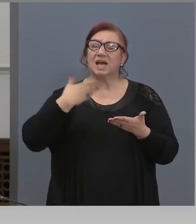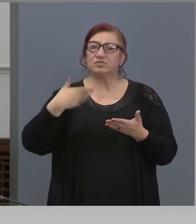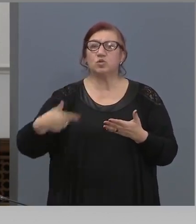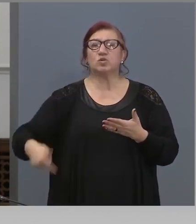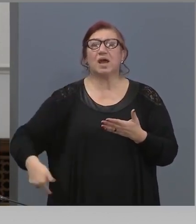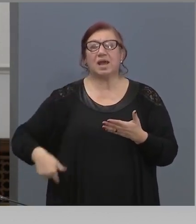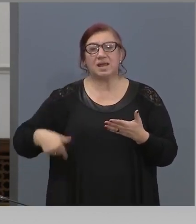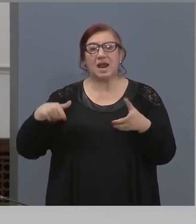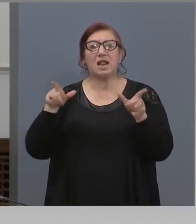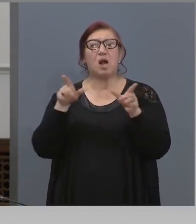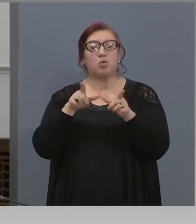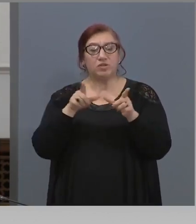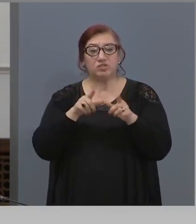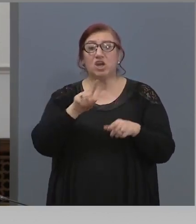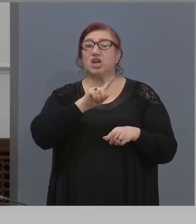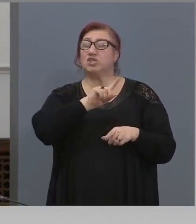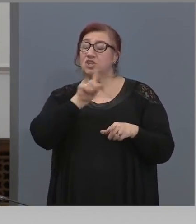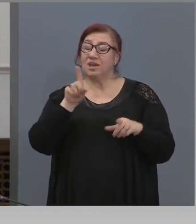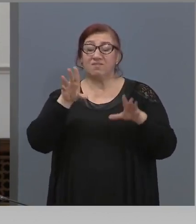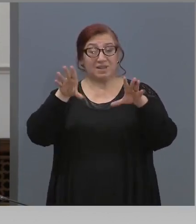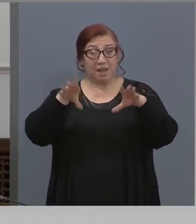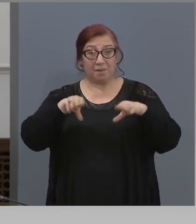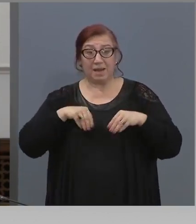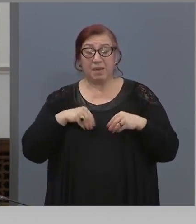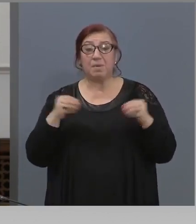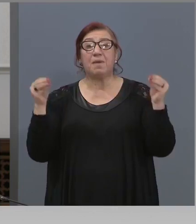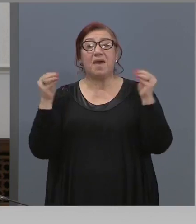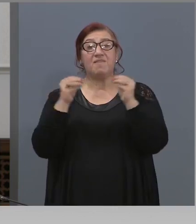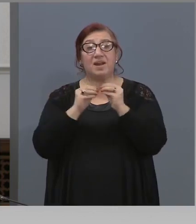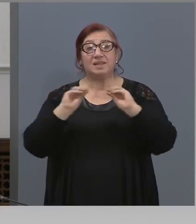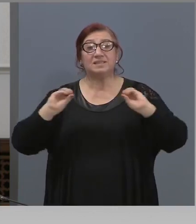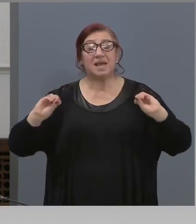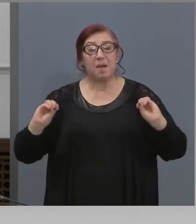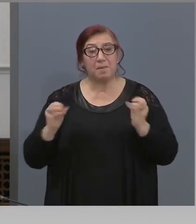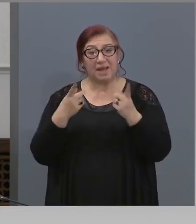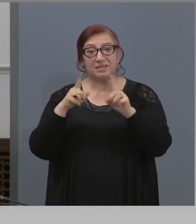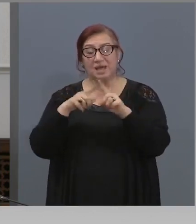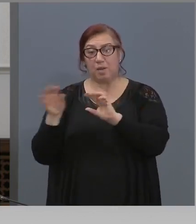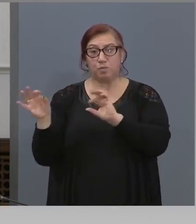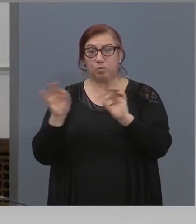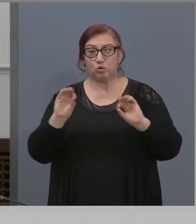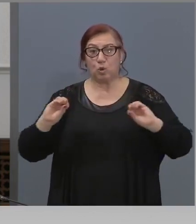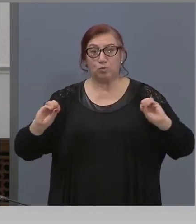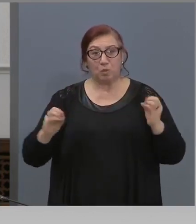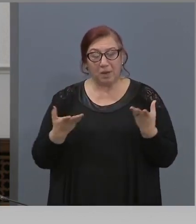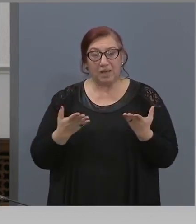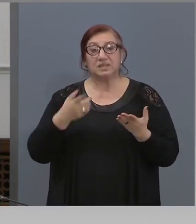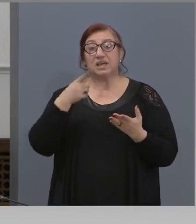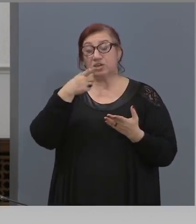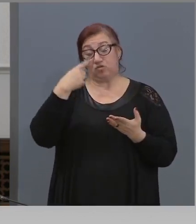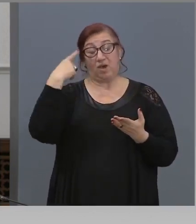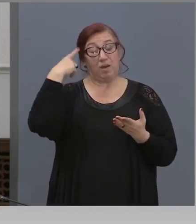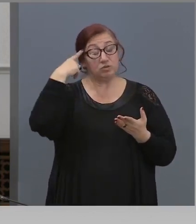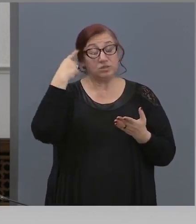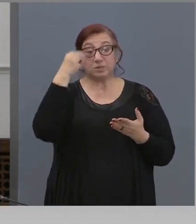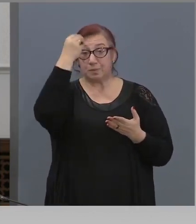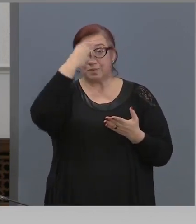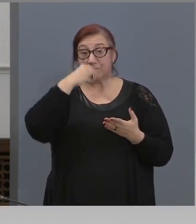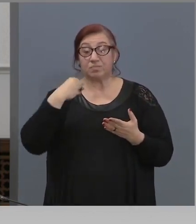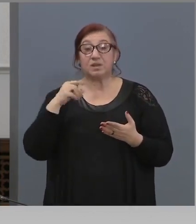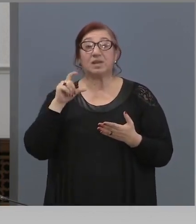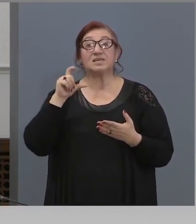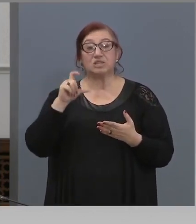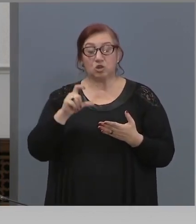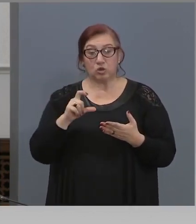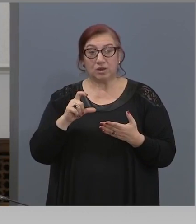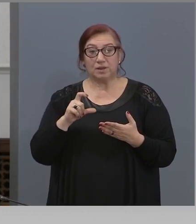трябва да възприемаме великденските празници като празници и каква е позицията на Светия Синод към този призи? Въпроси към